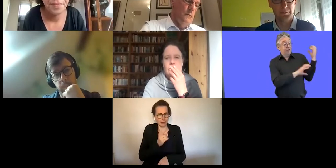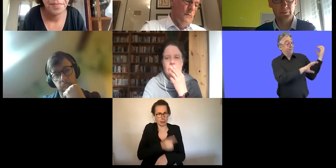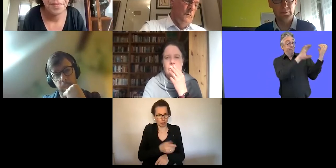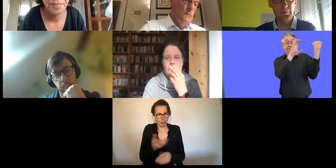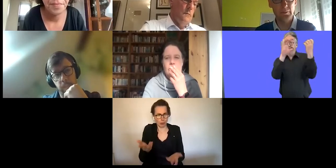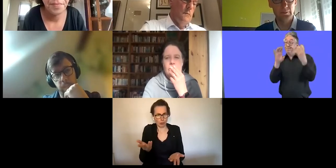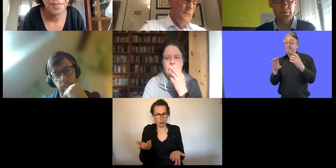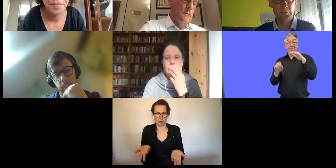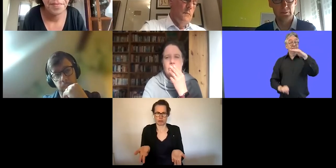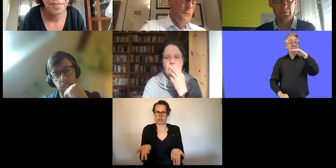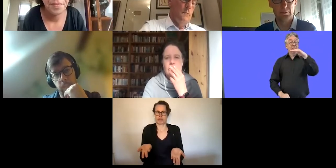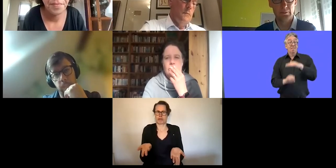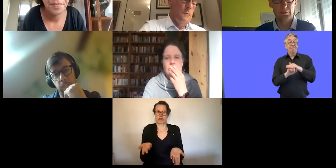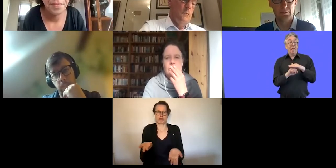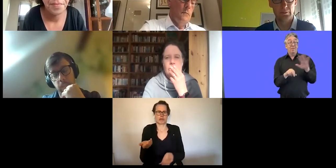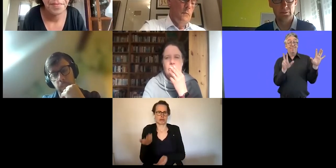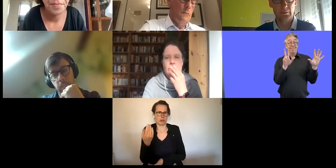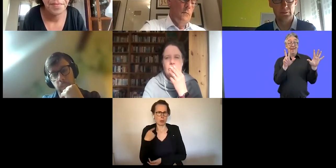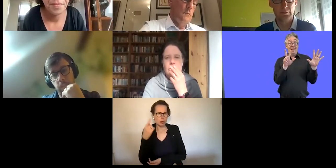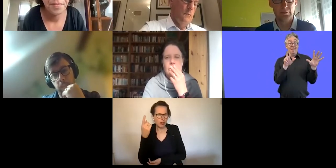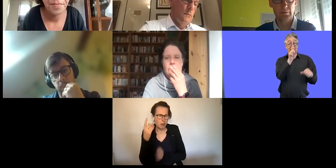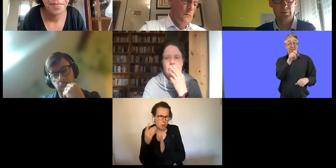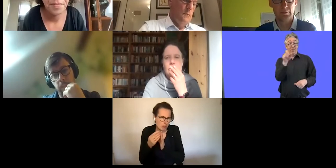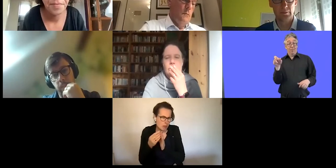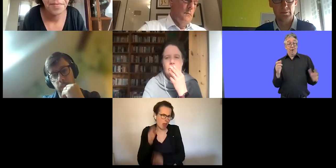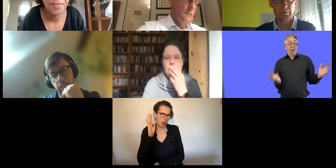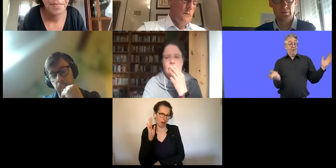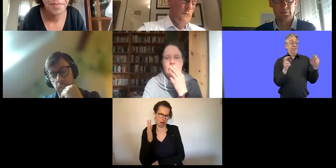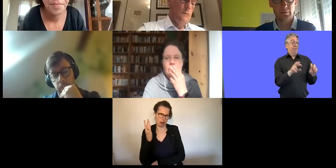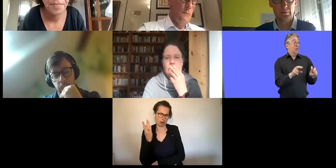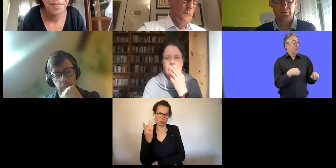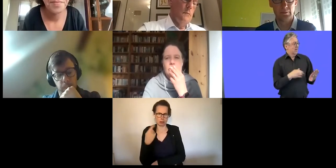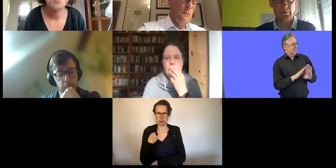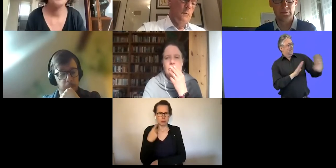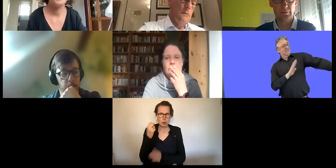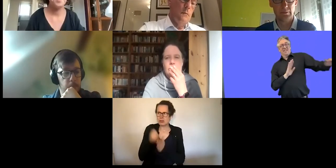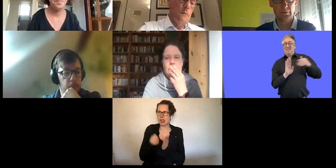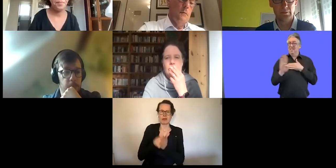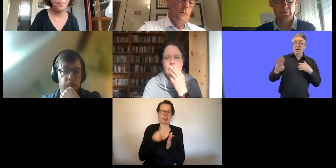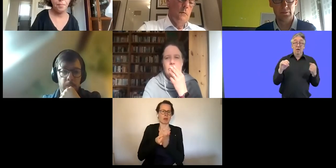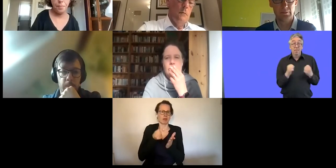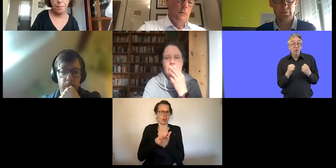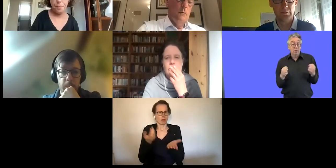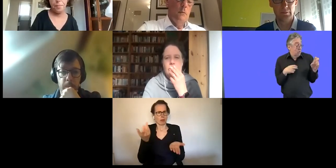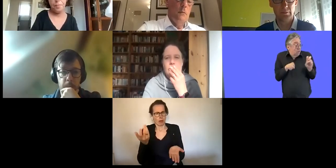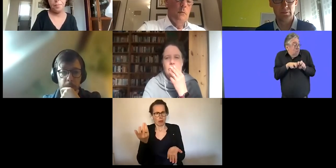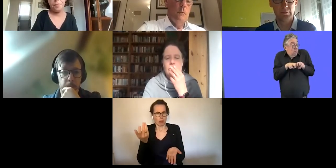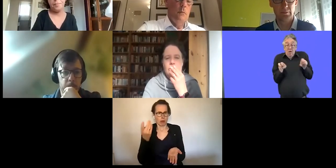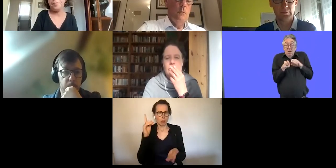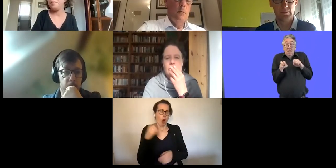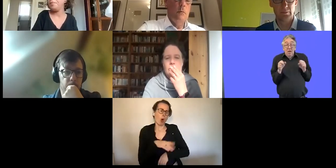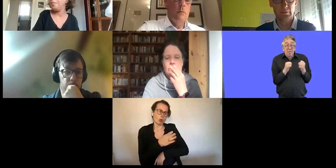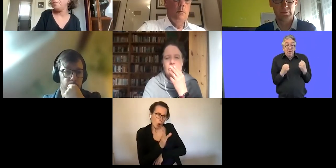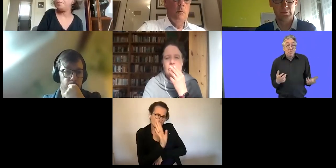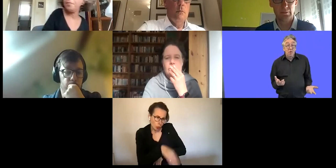das muss man sich auch mehr oder weniger erkämpfen. Nach dem Motto immer, du hast doch deine